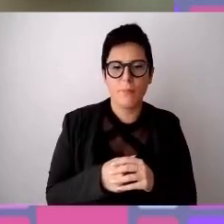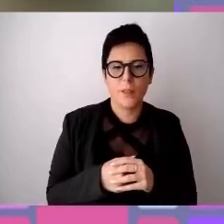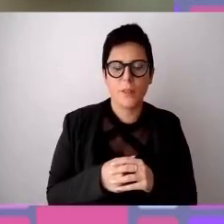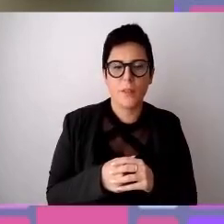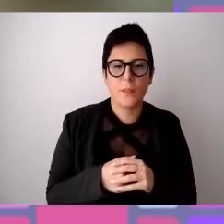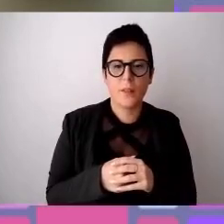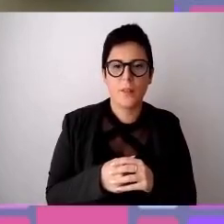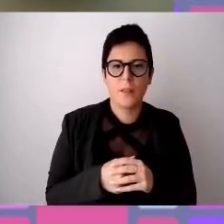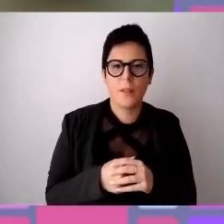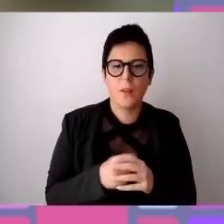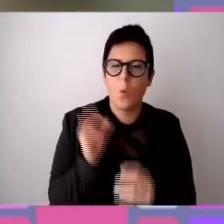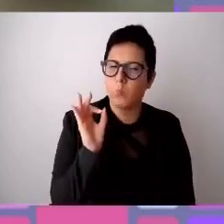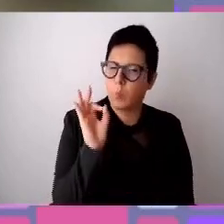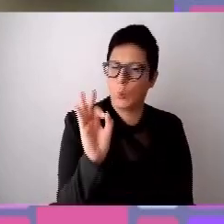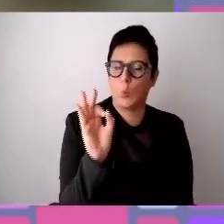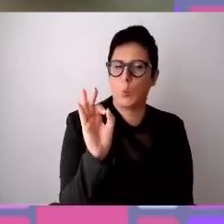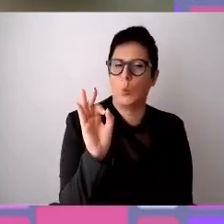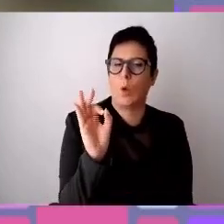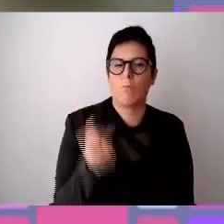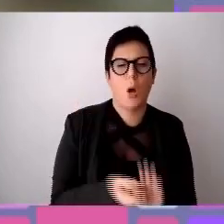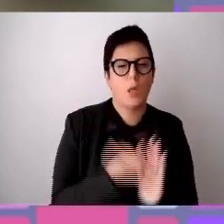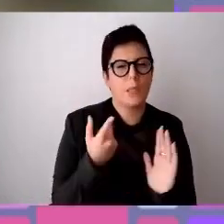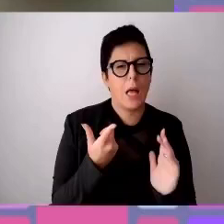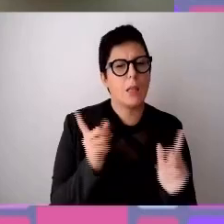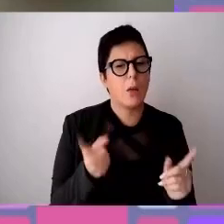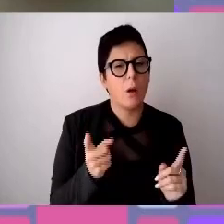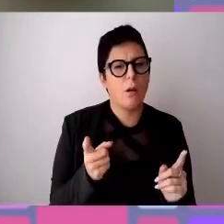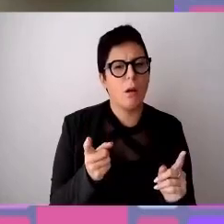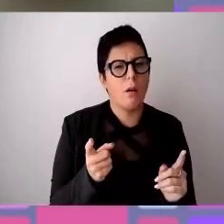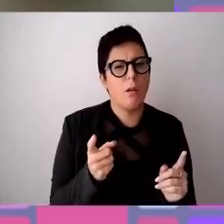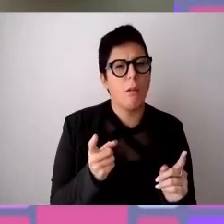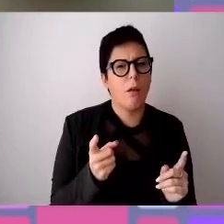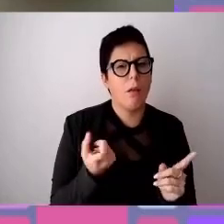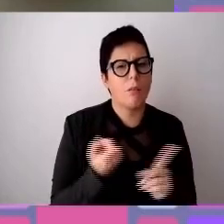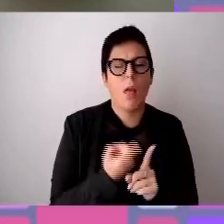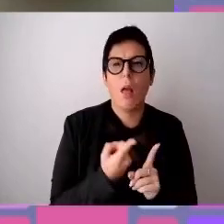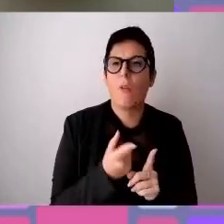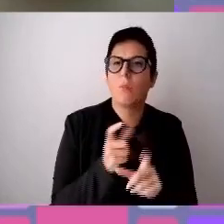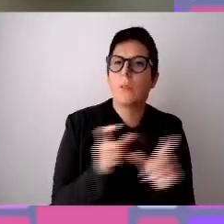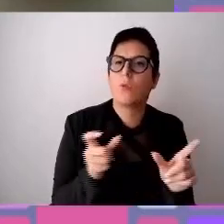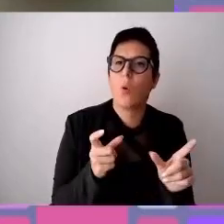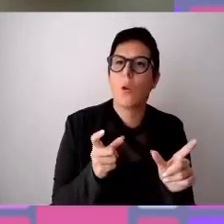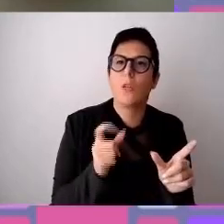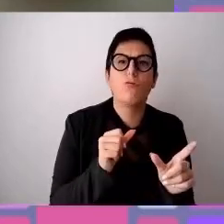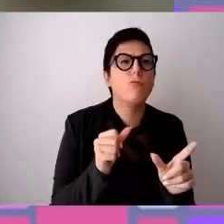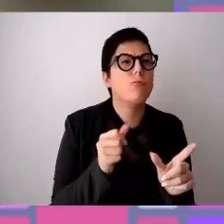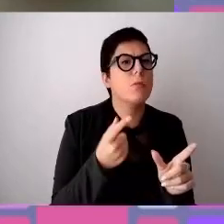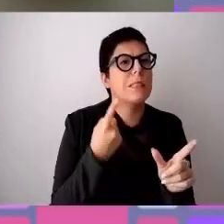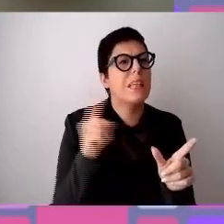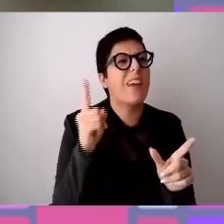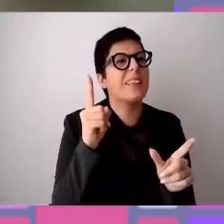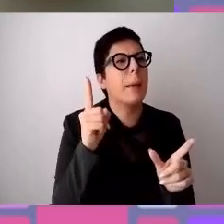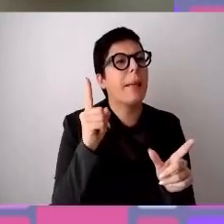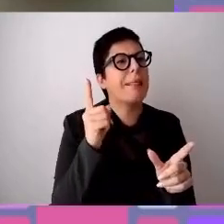un punto importante è che questo non viene fatto per le persone diversamente abili o